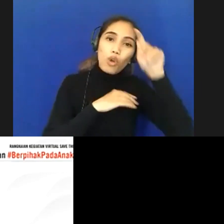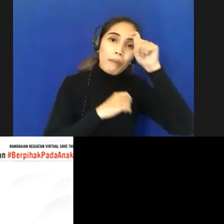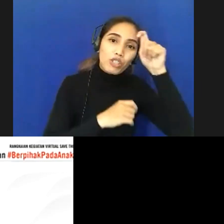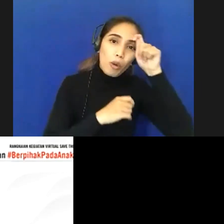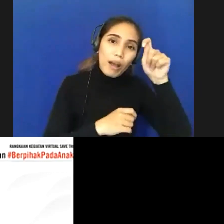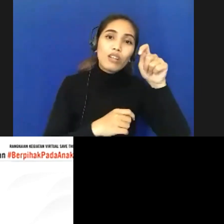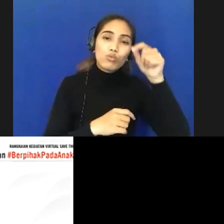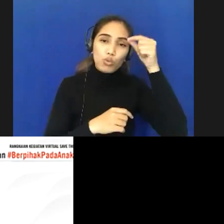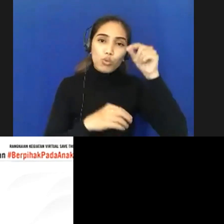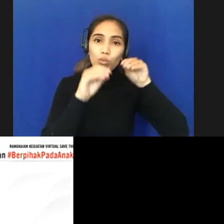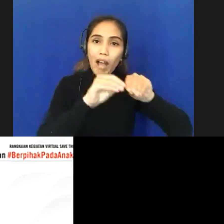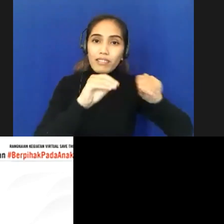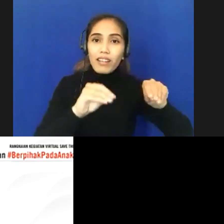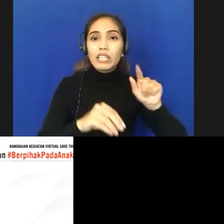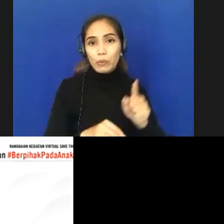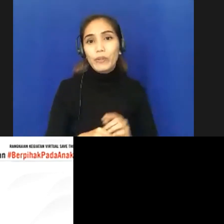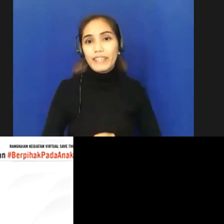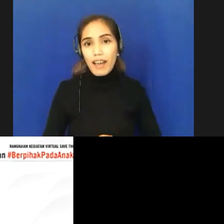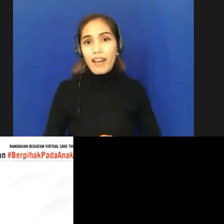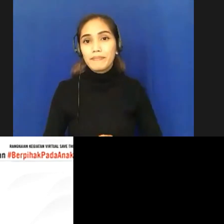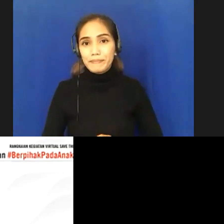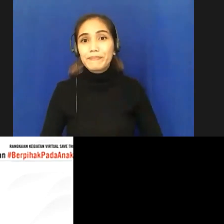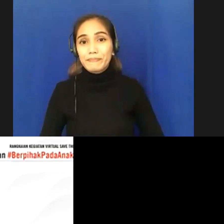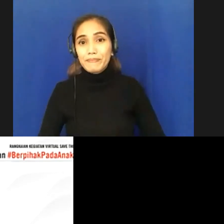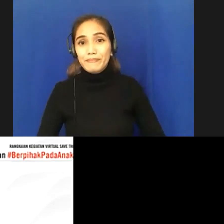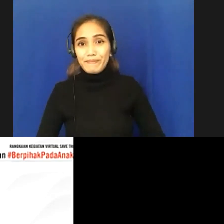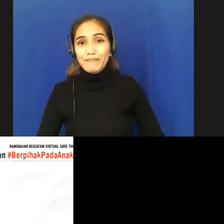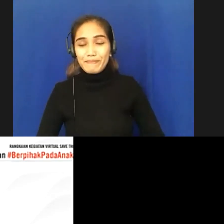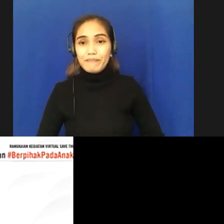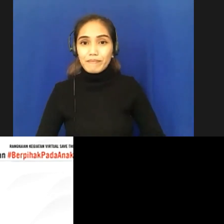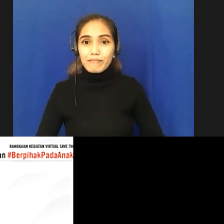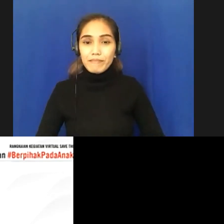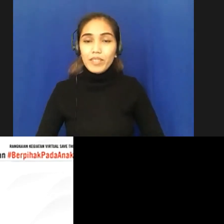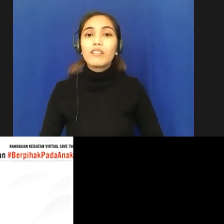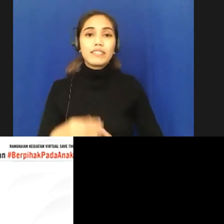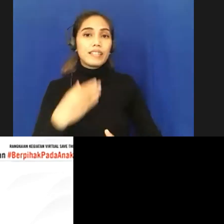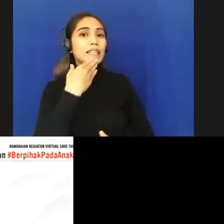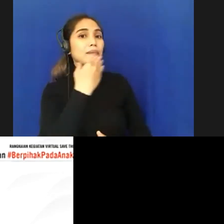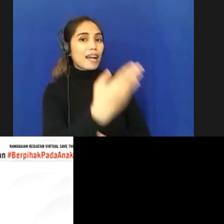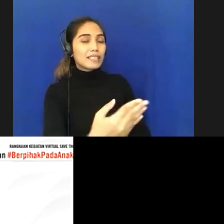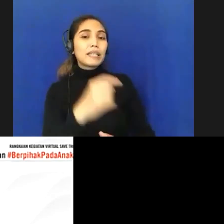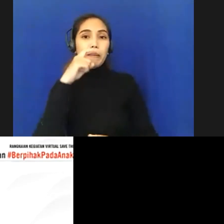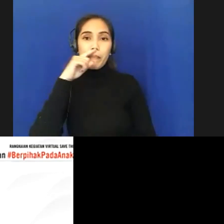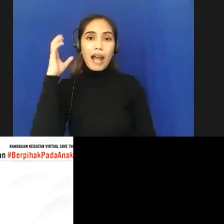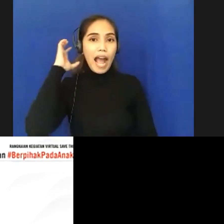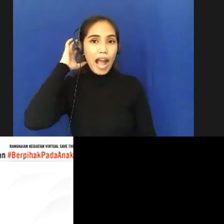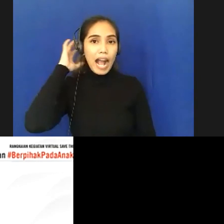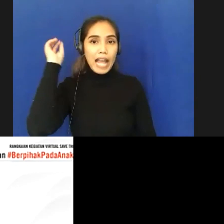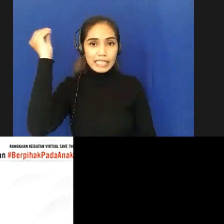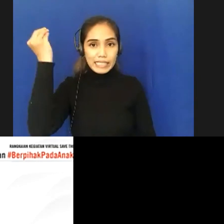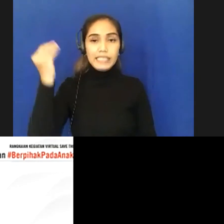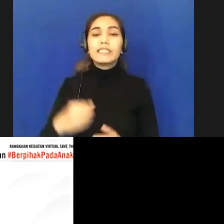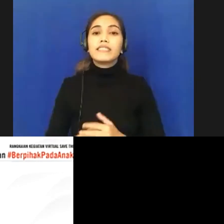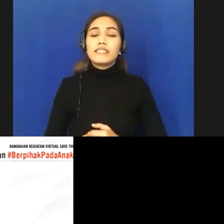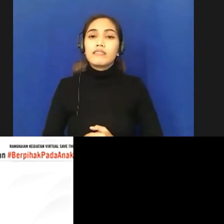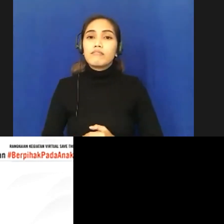mungkin itu tambahan dari saya Ibu moderator baik terima kasih Pak Kadis PMD selanjutnya saya ingin bertanya sedikit ke